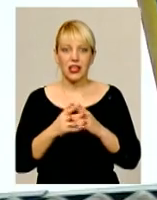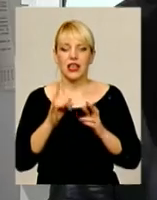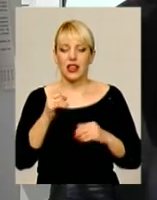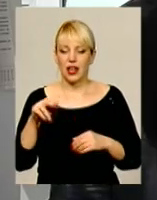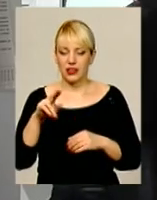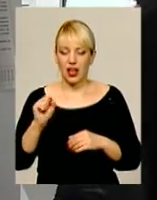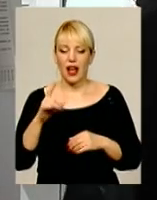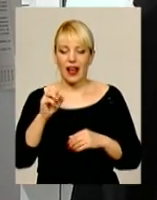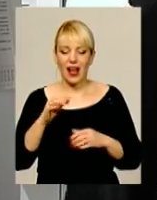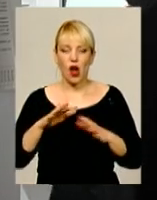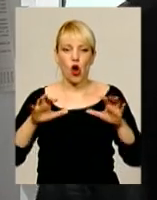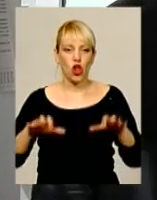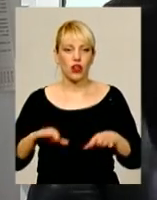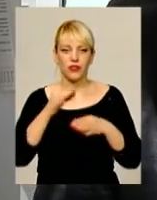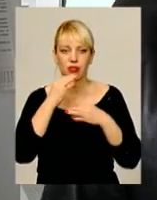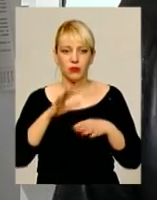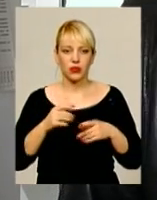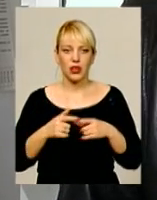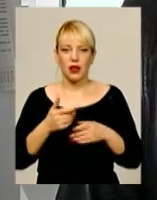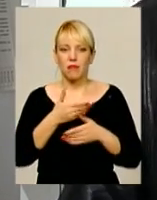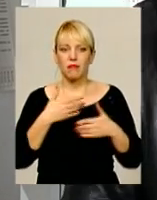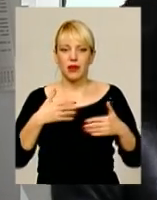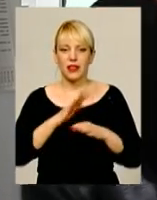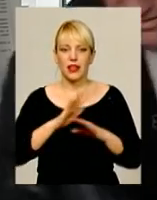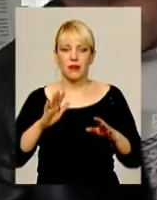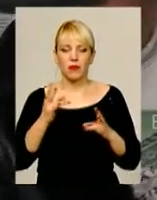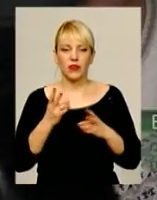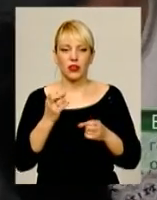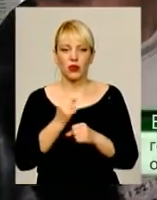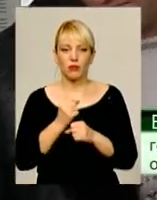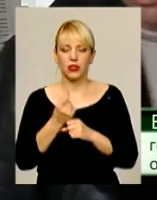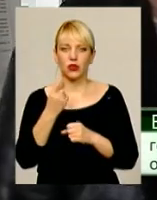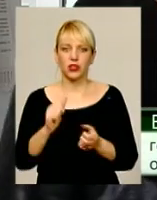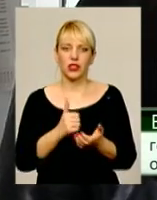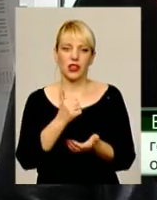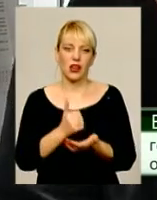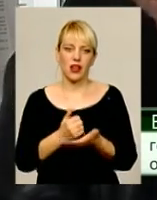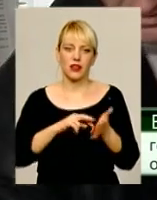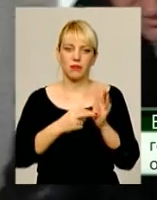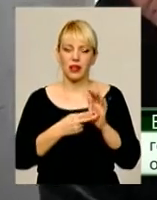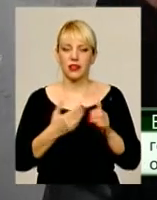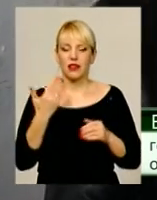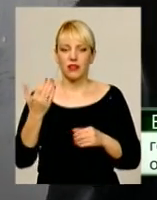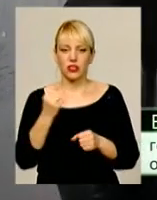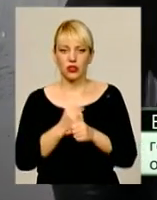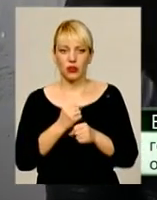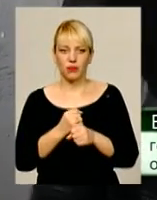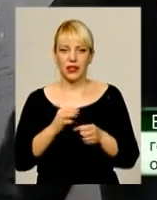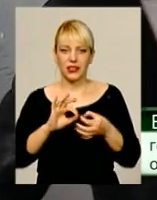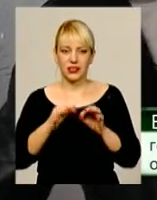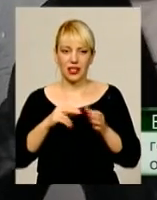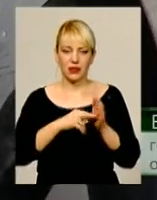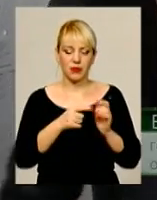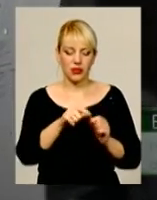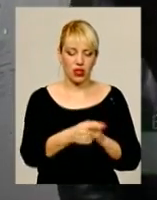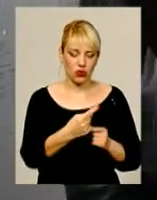вподоби. Ми маємо зробити один генеральний план. Зараз на цій території, що ми мали уяву, ви зробили детальний план на одне,